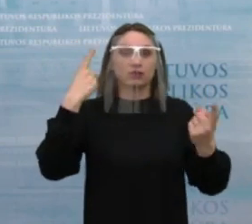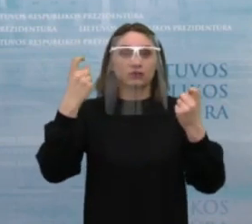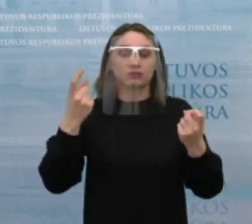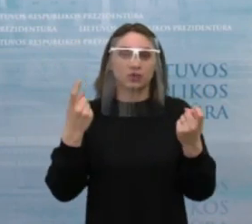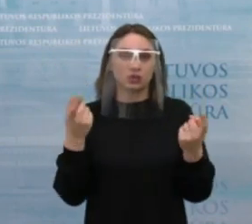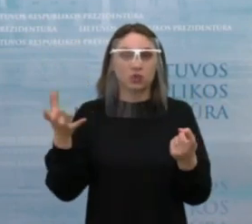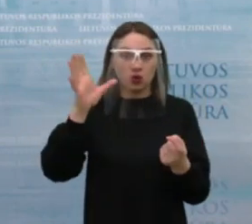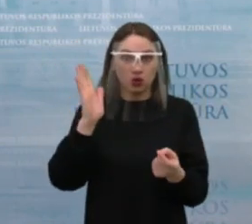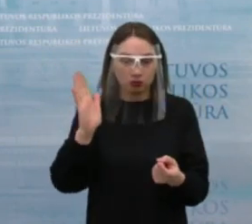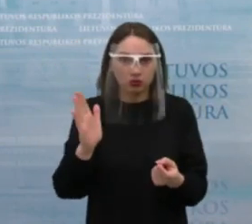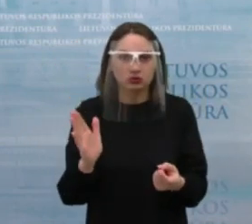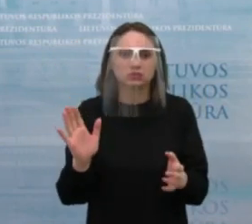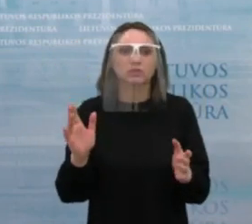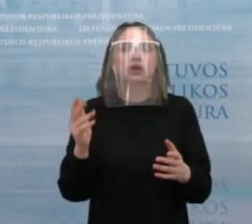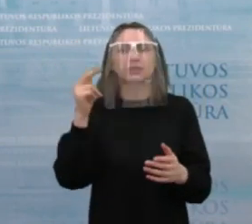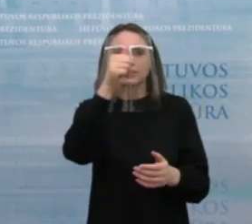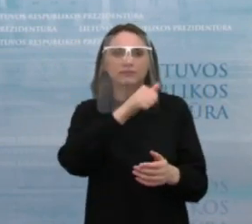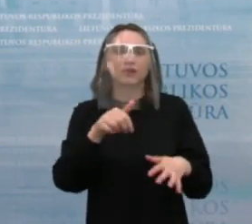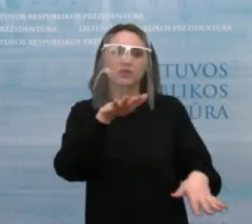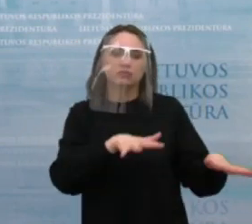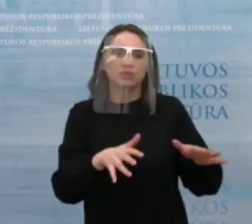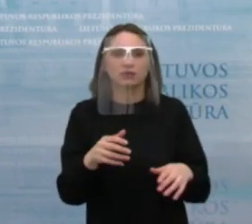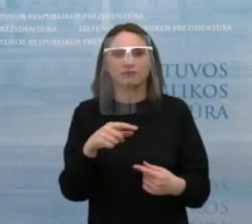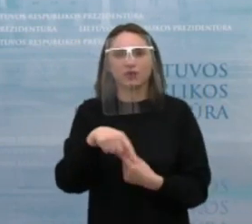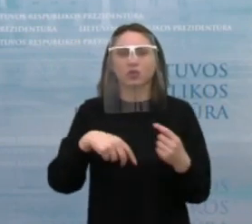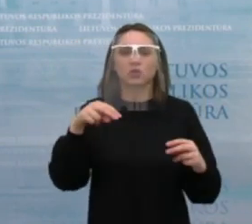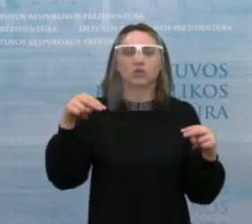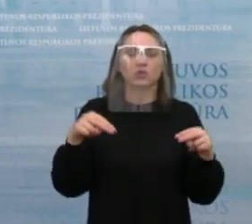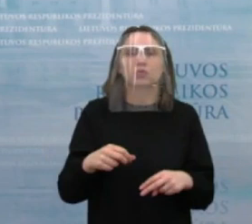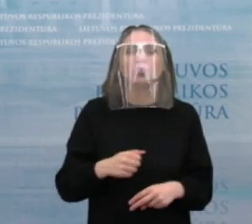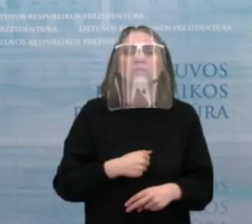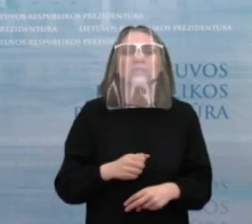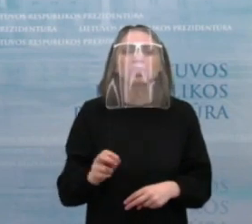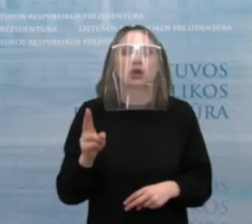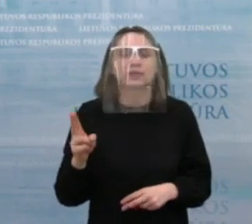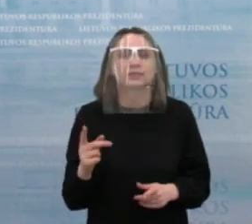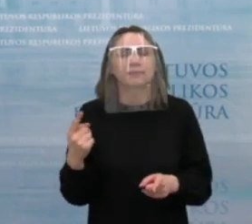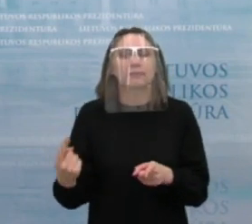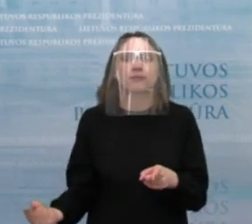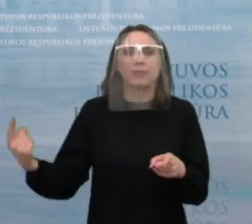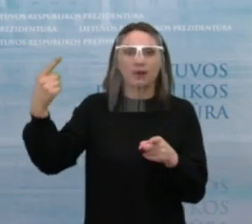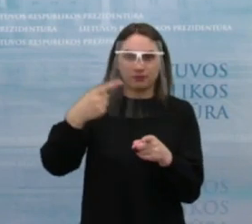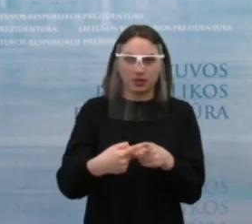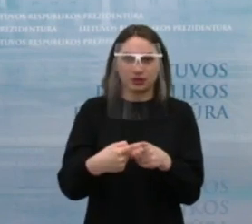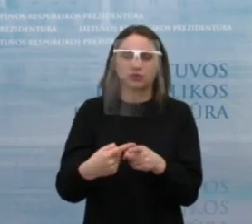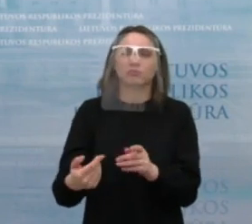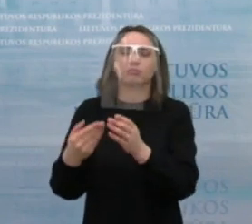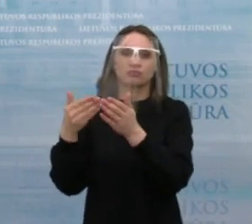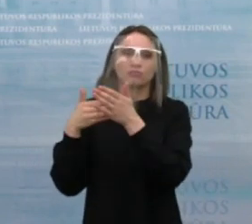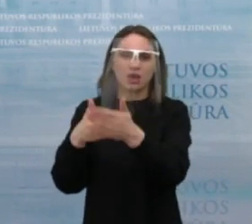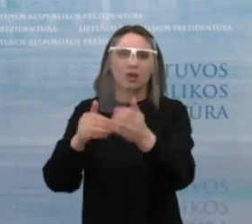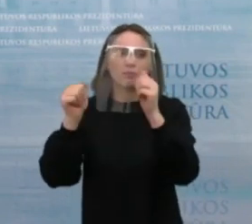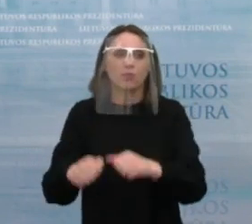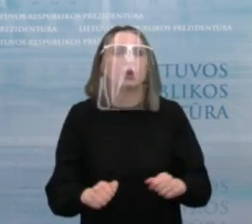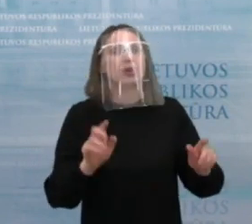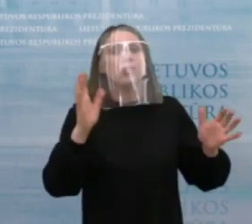tai, kur reikės kreiptis savarankiškai dirbantiems asmenims, kad galėtų gauti papildomą paramą, nors jie nėra įtraukti į